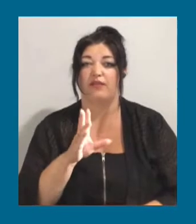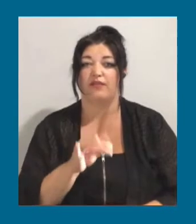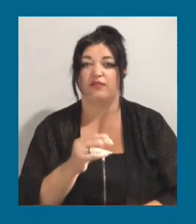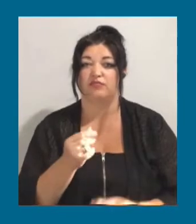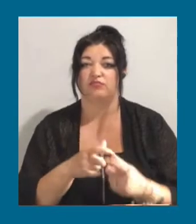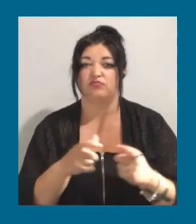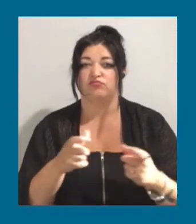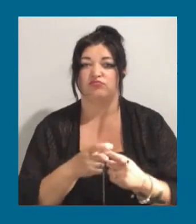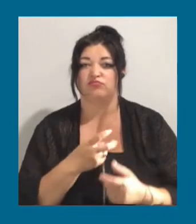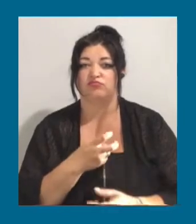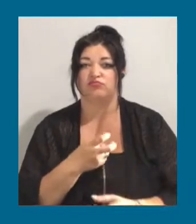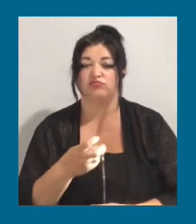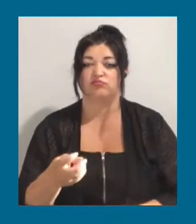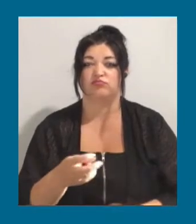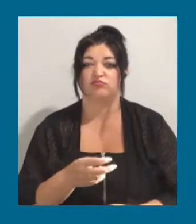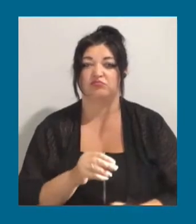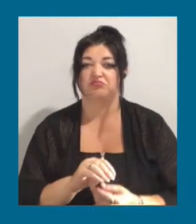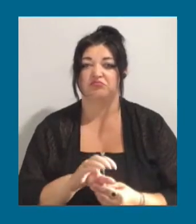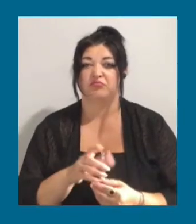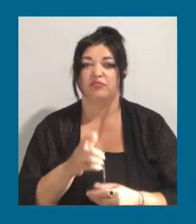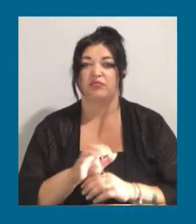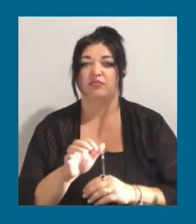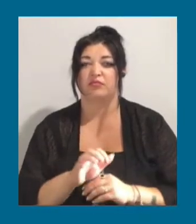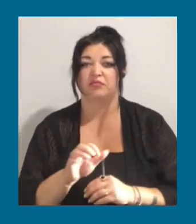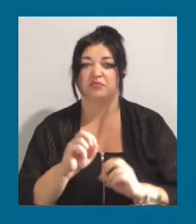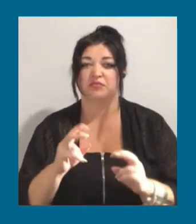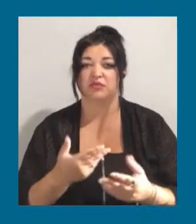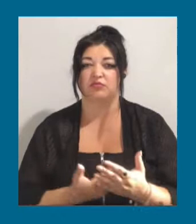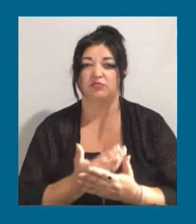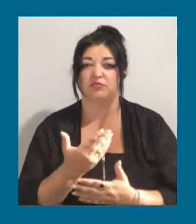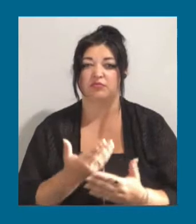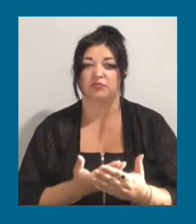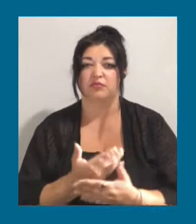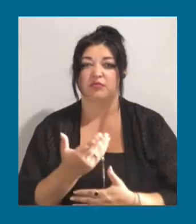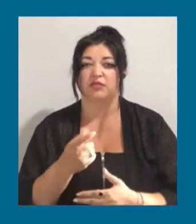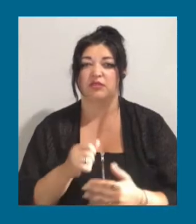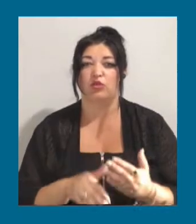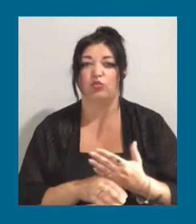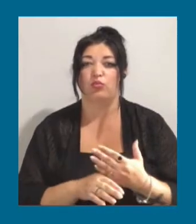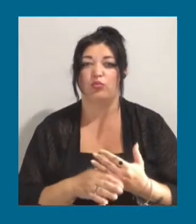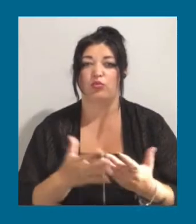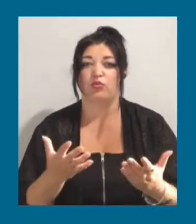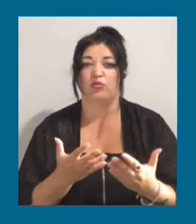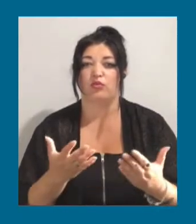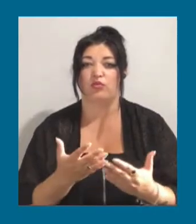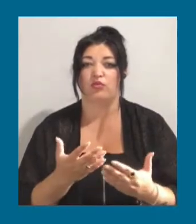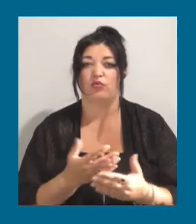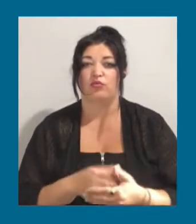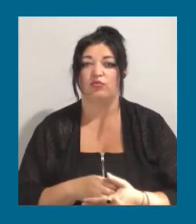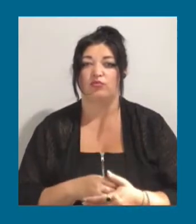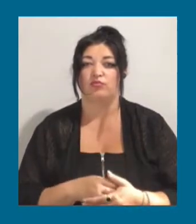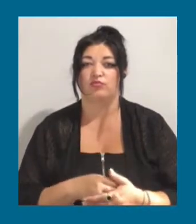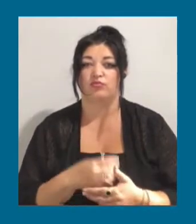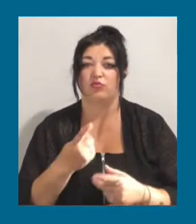клейкою стрічки виготовив спеціальний пристрій. Пристрій, за допомогою якої він однією тією купюрою